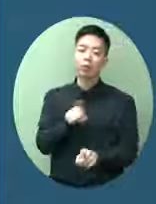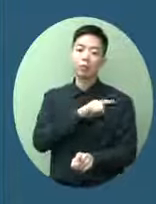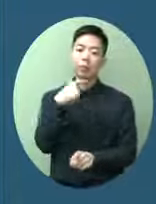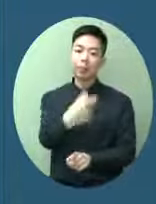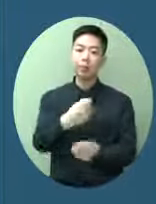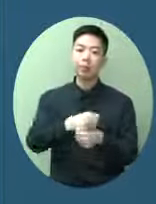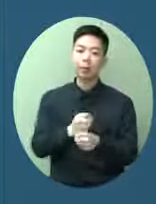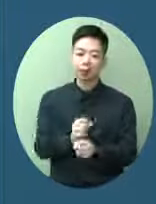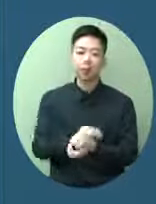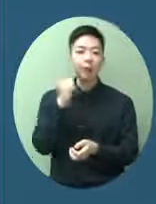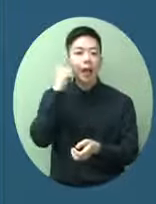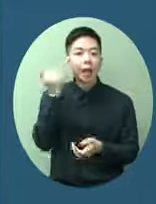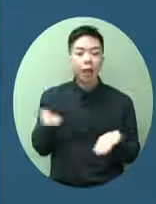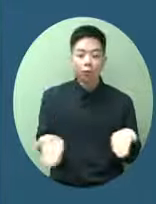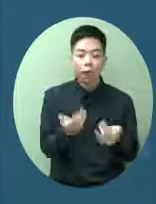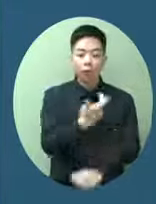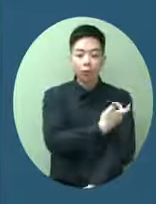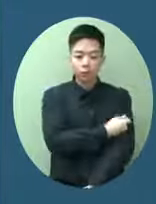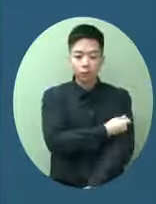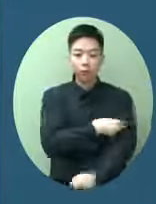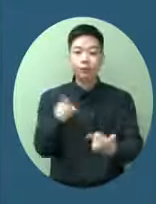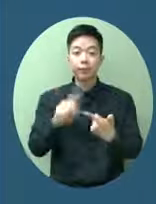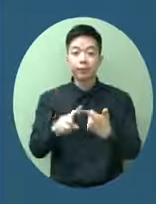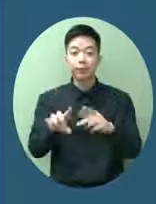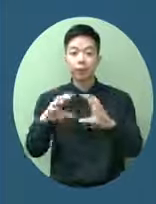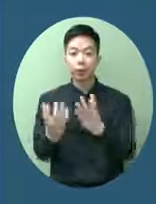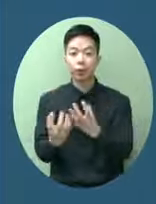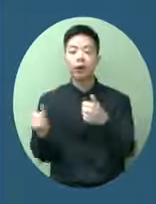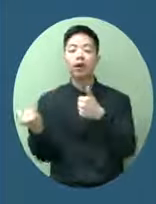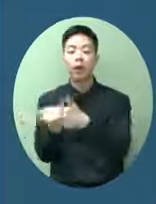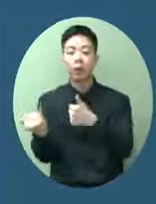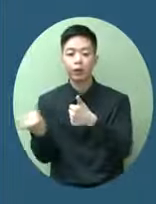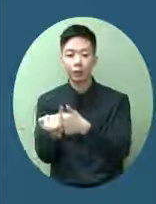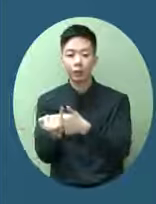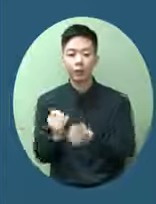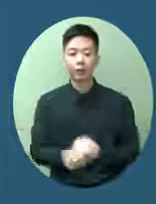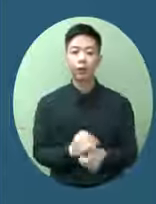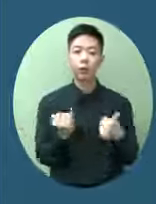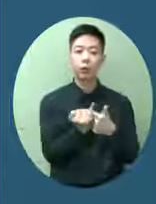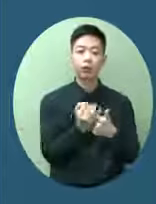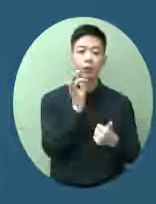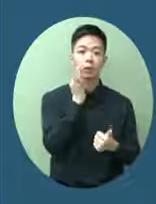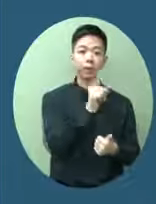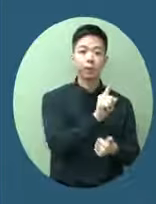廣的作用第二個群組就是學生現在說學生是12到